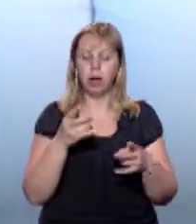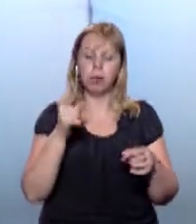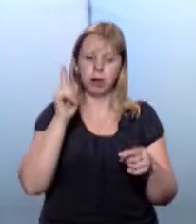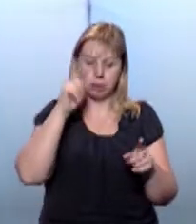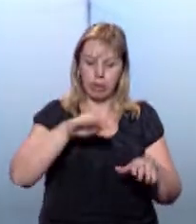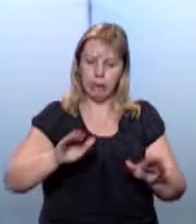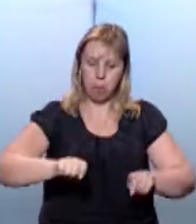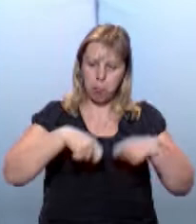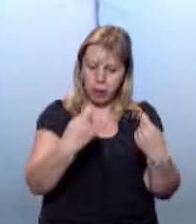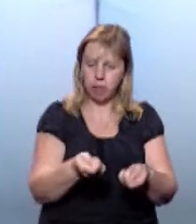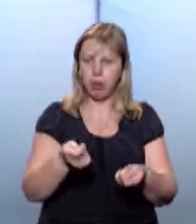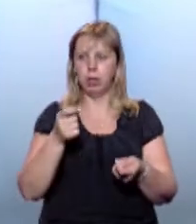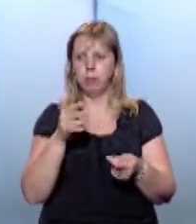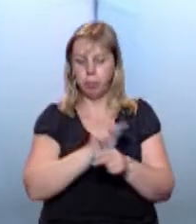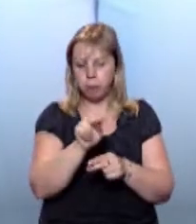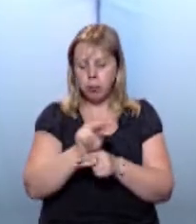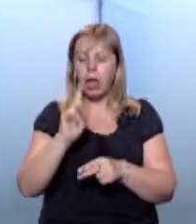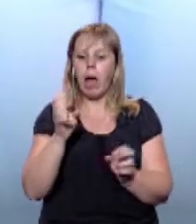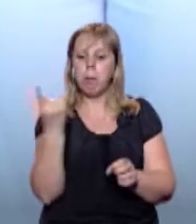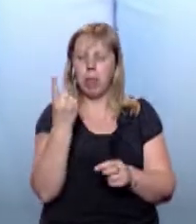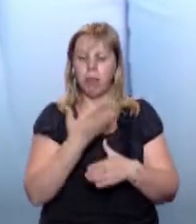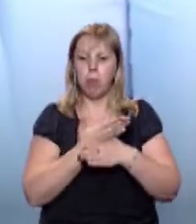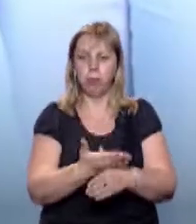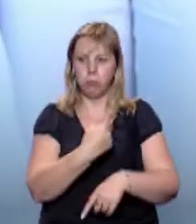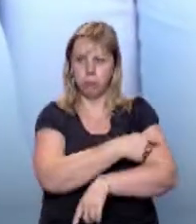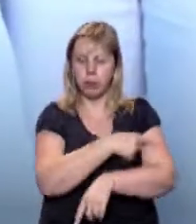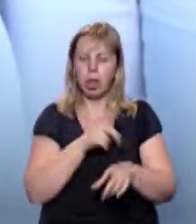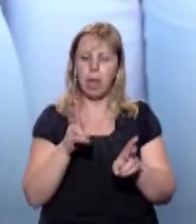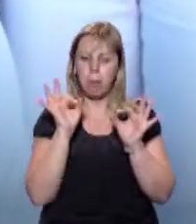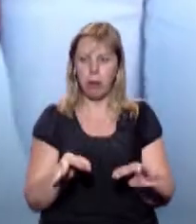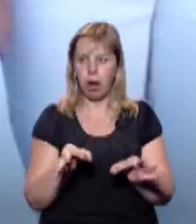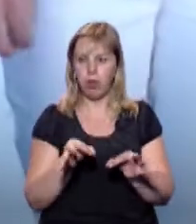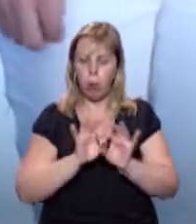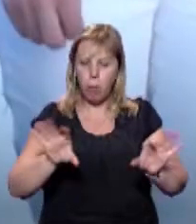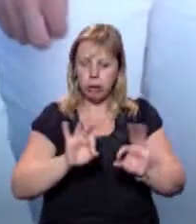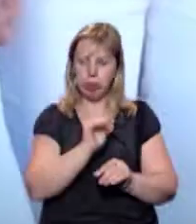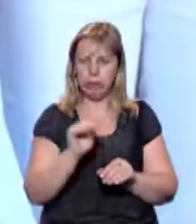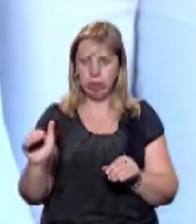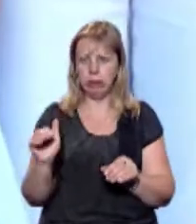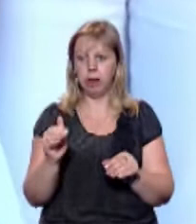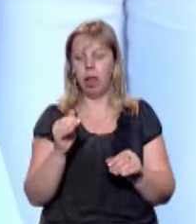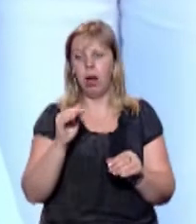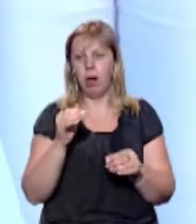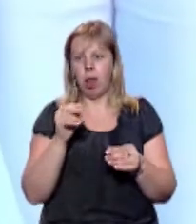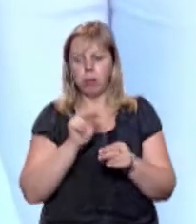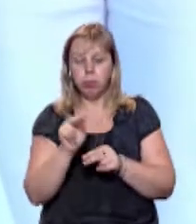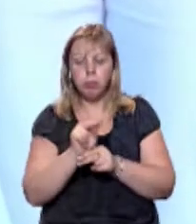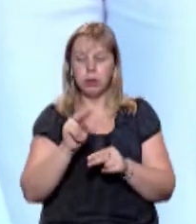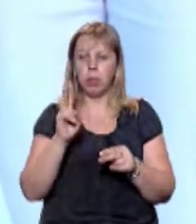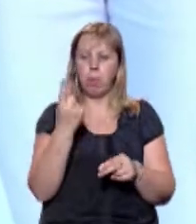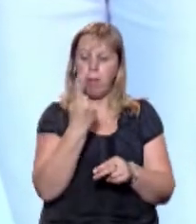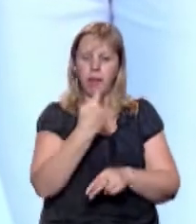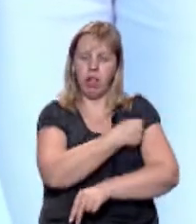передавати вміння надавати першу медичну допомогу. І тут я навчився, як правильно пояснити дітям, а з першою до